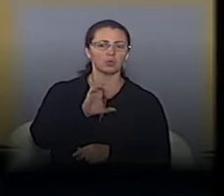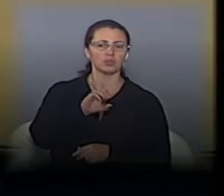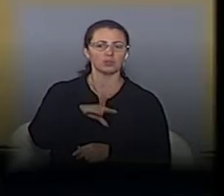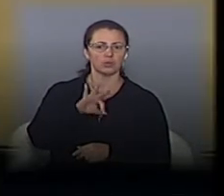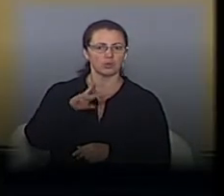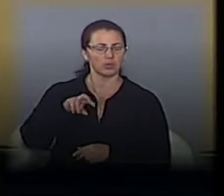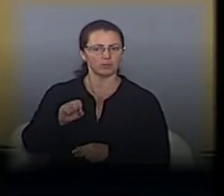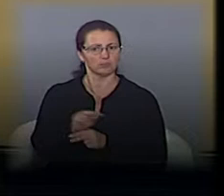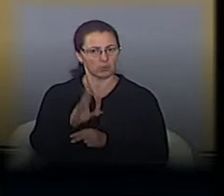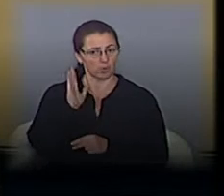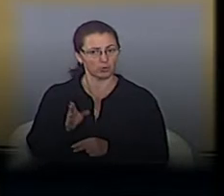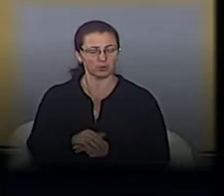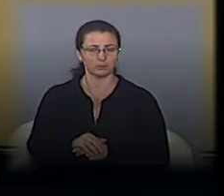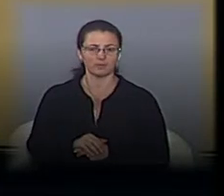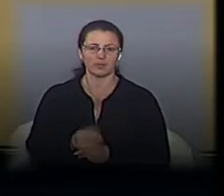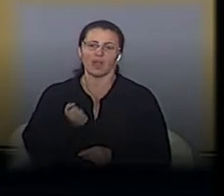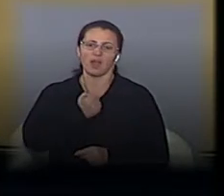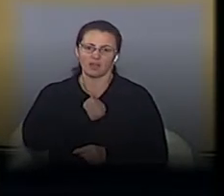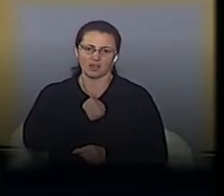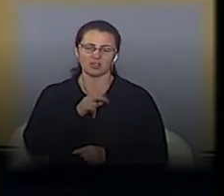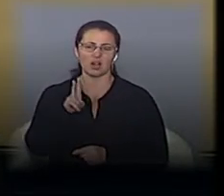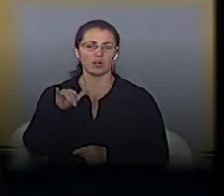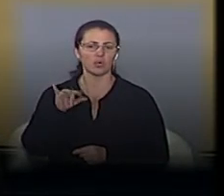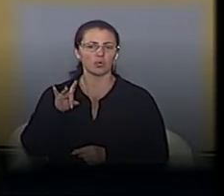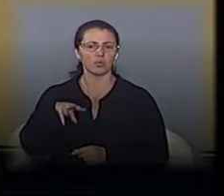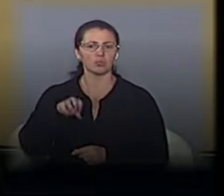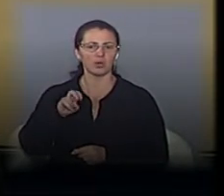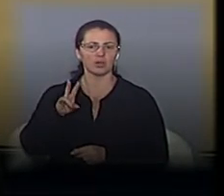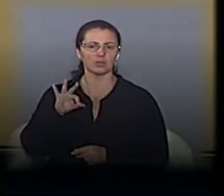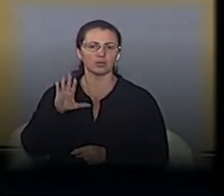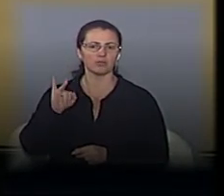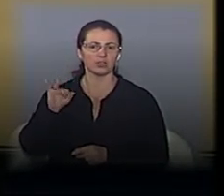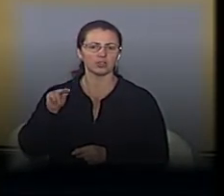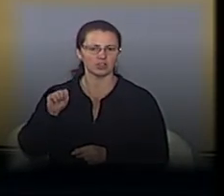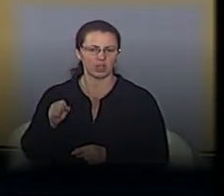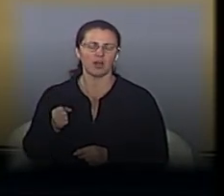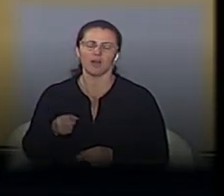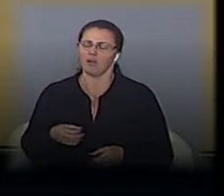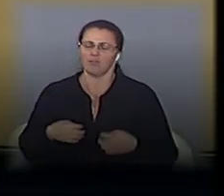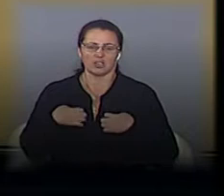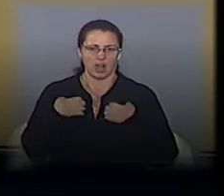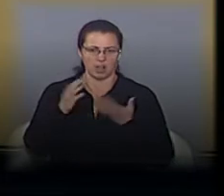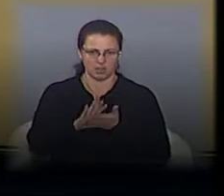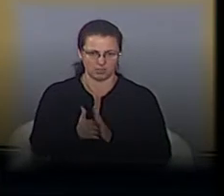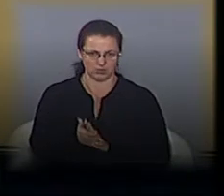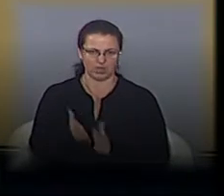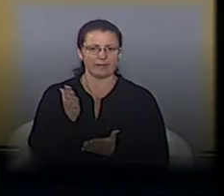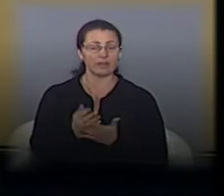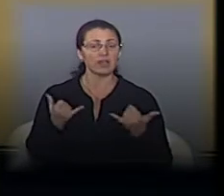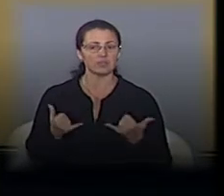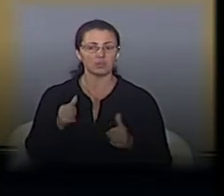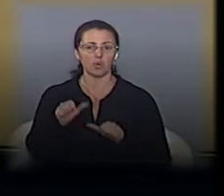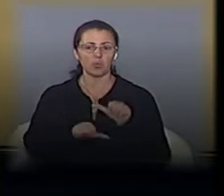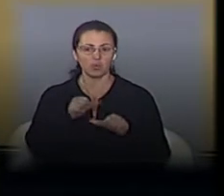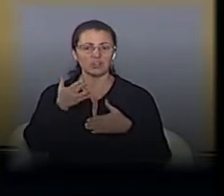Вулиця Курмановича, на жаль, знаходиться зараз в катастрофічному стані, так. Як є цього року, у нас